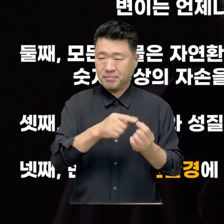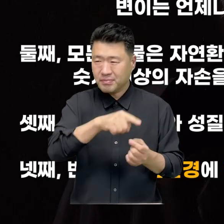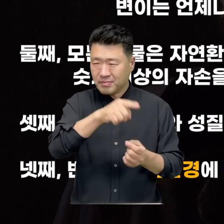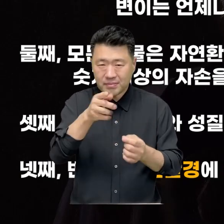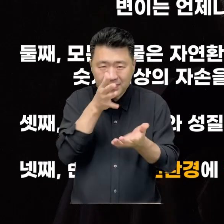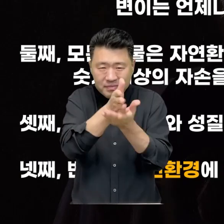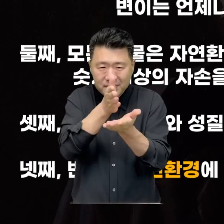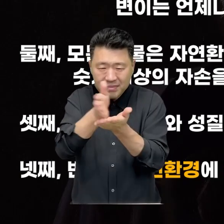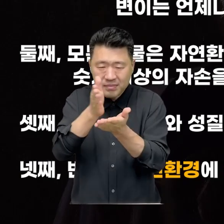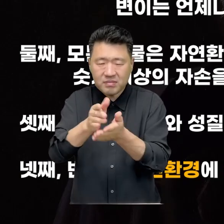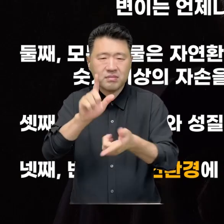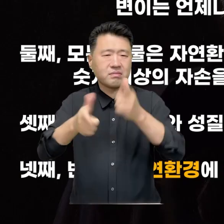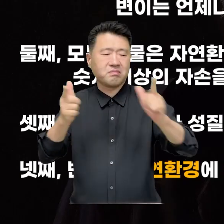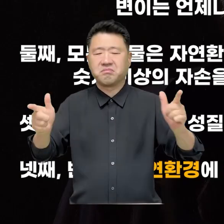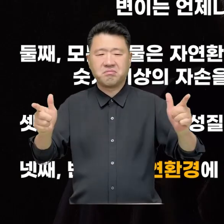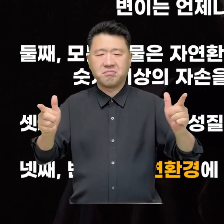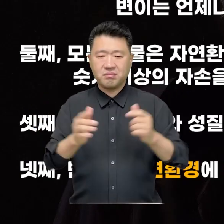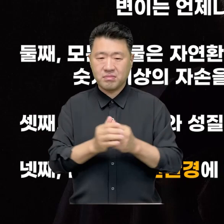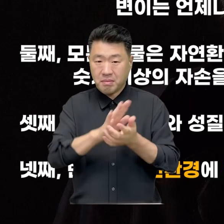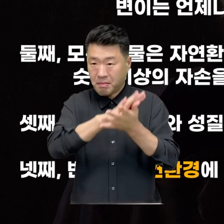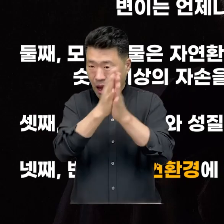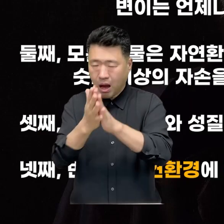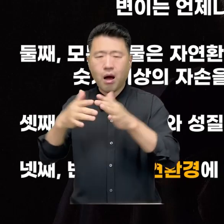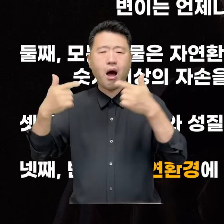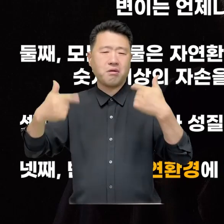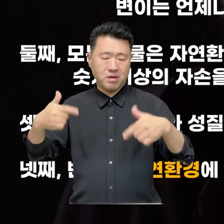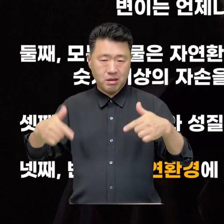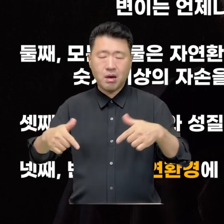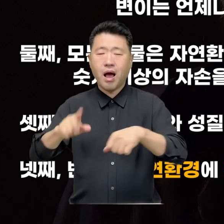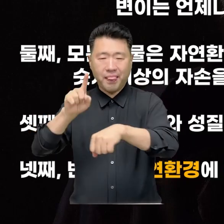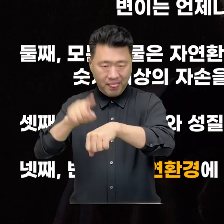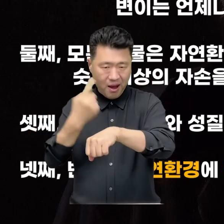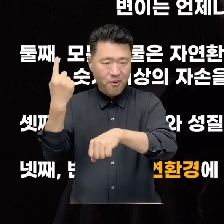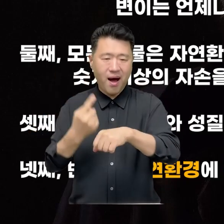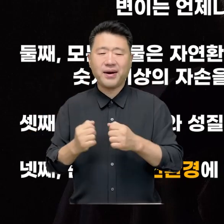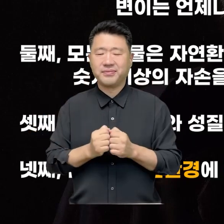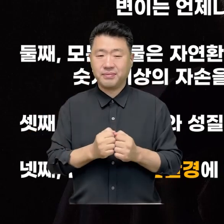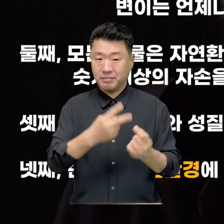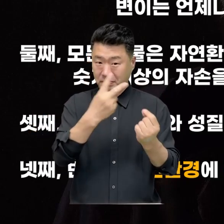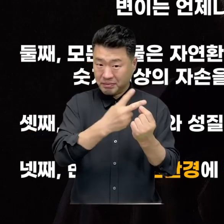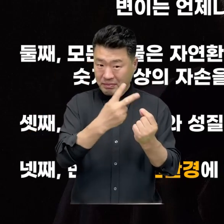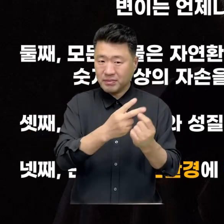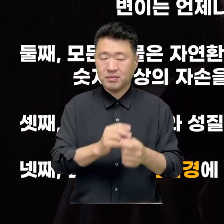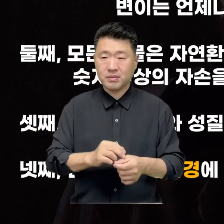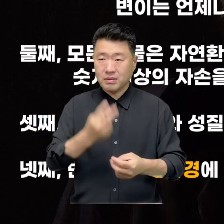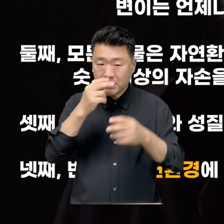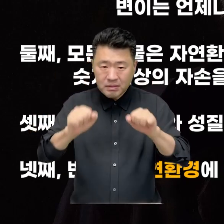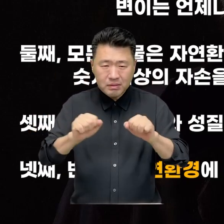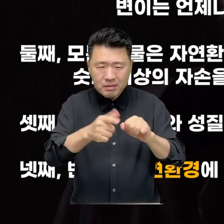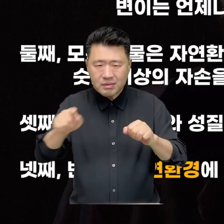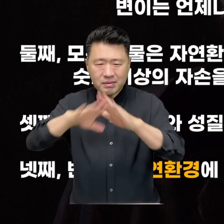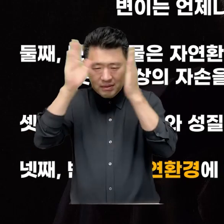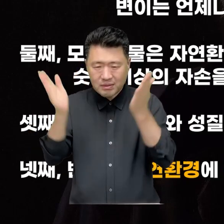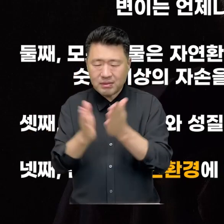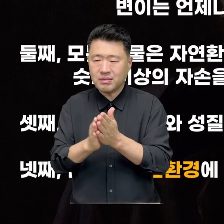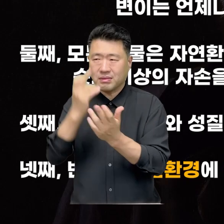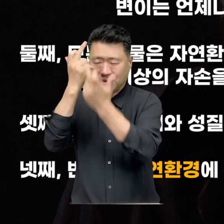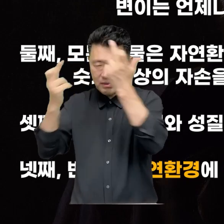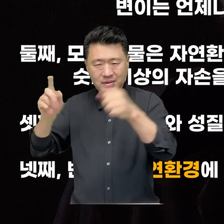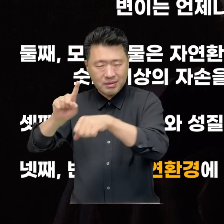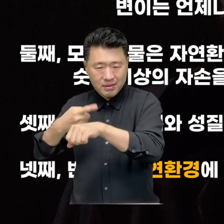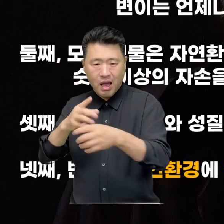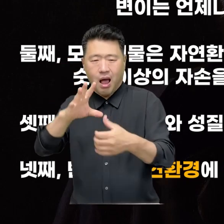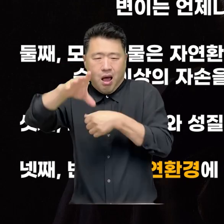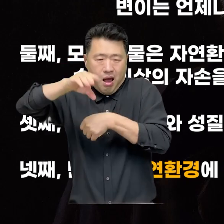첫째, 종의 모든 개체는 서로 다르다. 변이는 언제나 존재하며 우연히 생긴다. 둘째, 모든